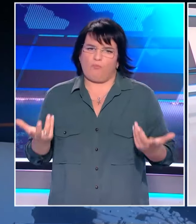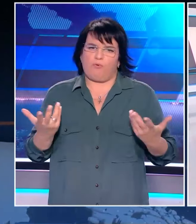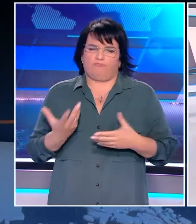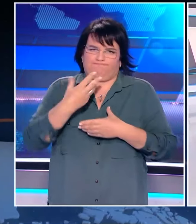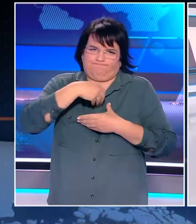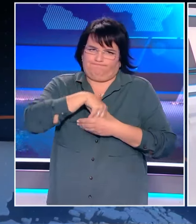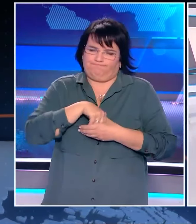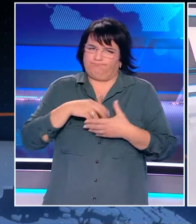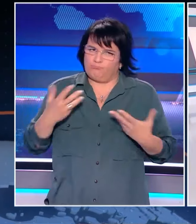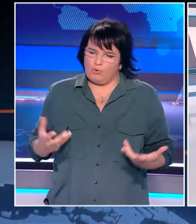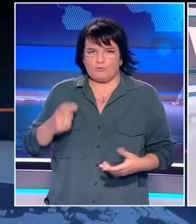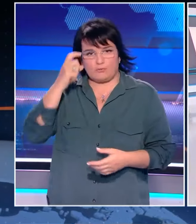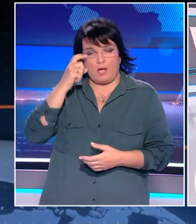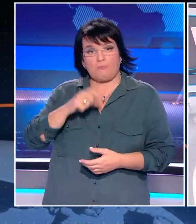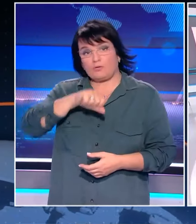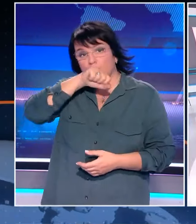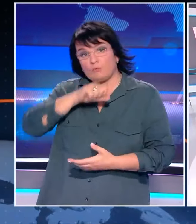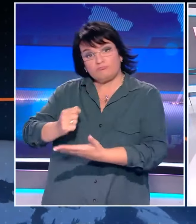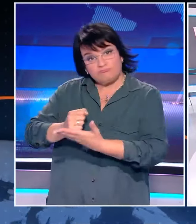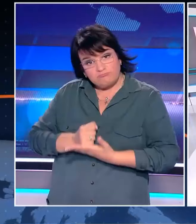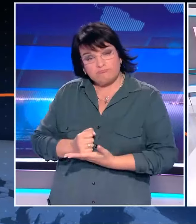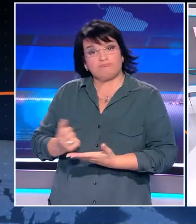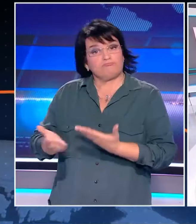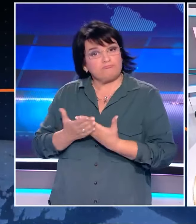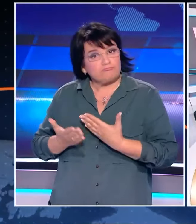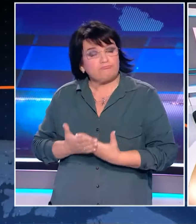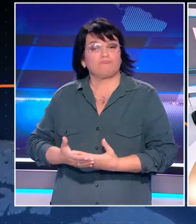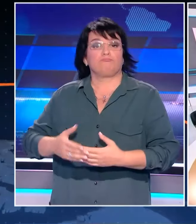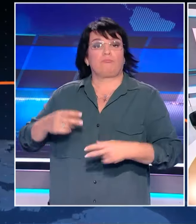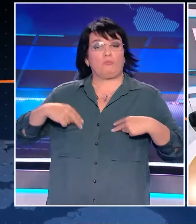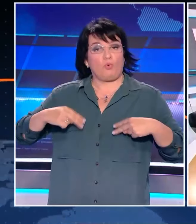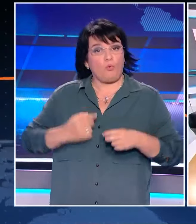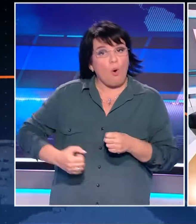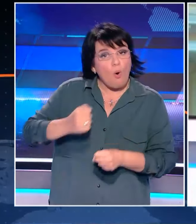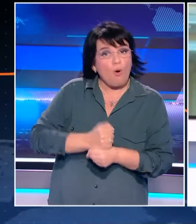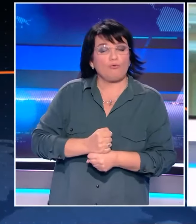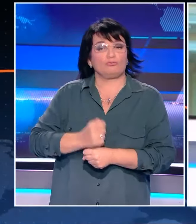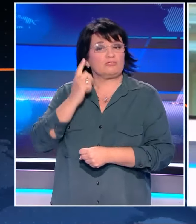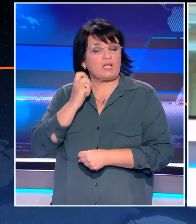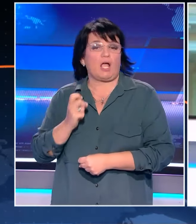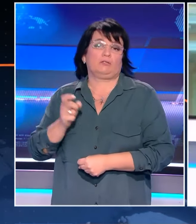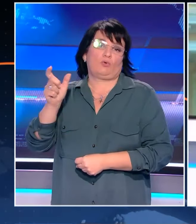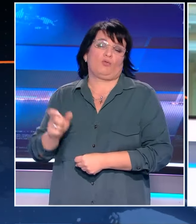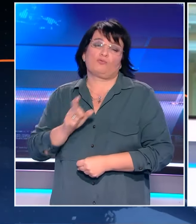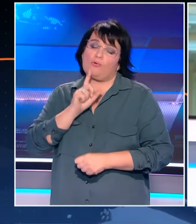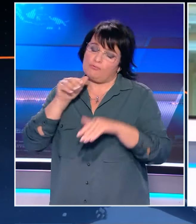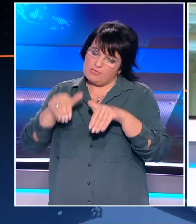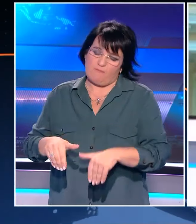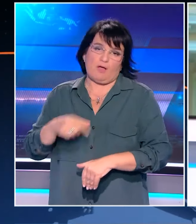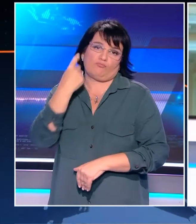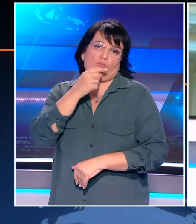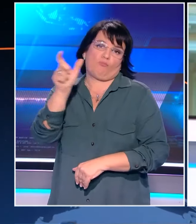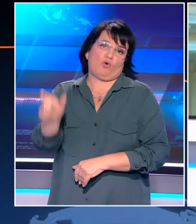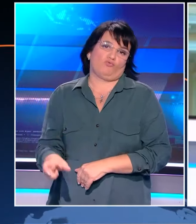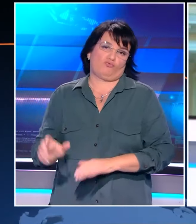είναι ένα πρόσωπο που με έχει ευεργετήσει στο παρελθόν, με έχει υποστηρίξει, με έχει κάνει υπουργό. Δεν ξεχνάω τίποτα από όλα αυτά. Του δείχνω σεβασμό και θα εξακολουθώ